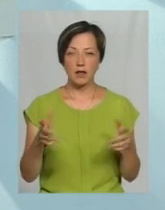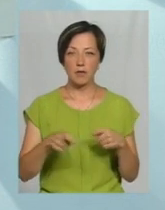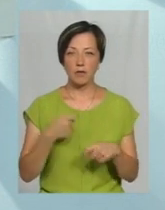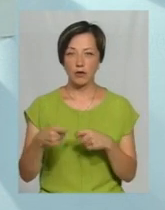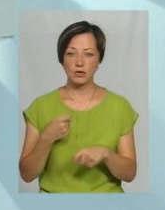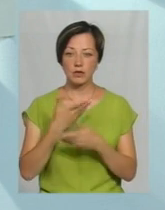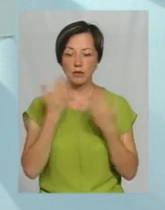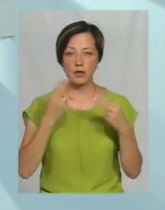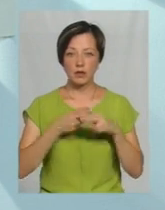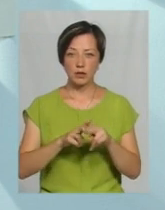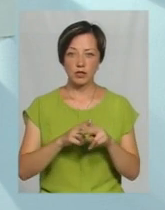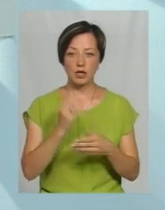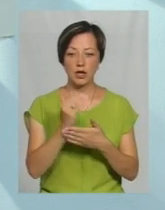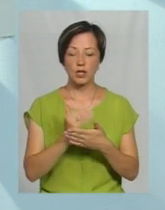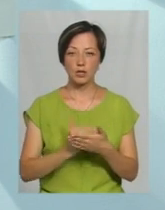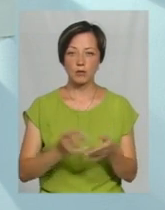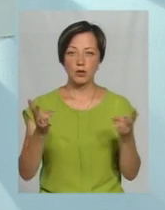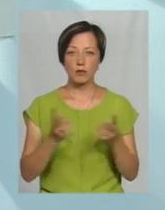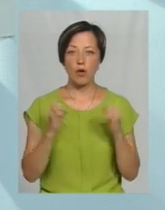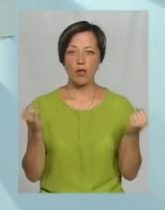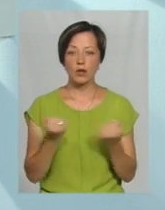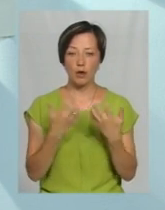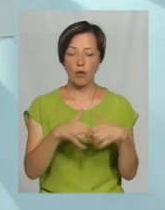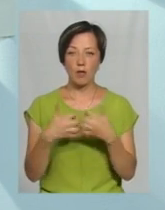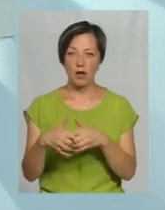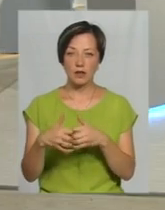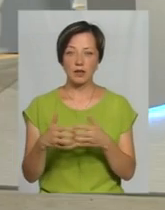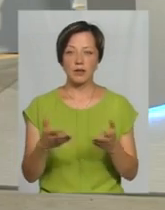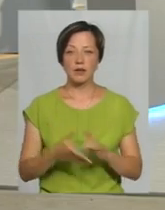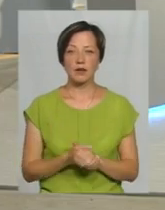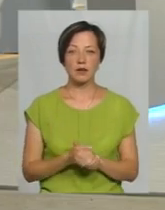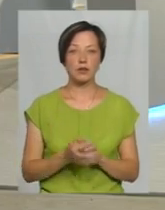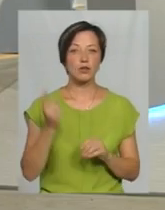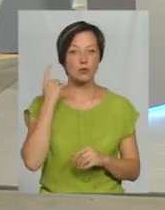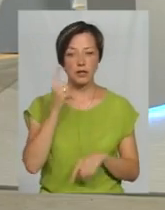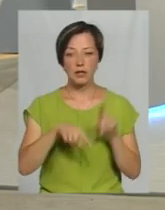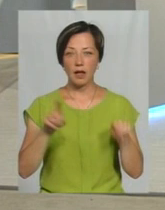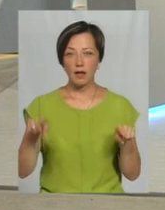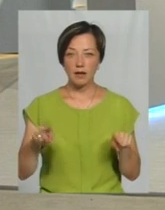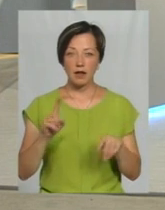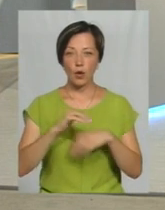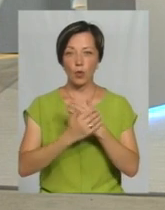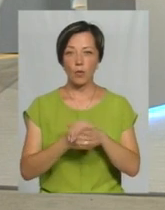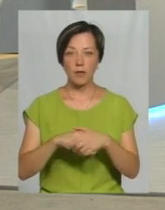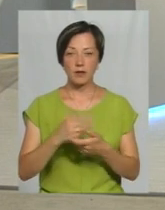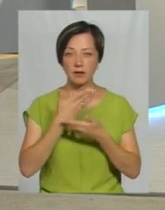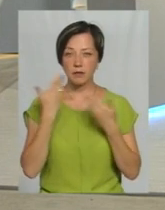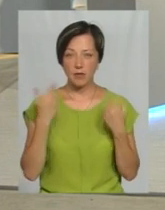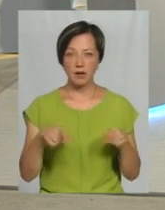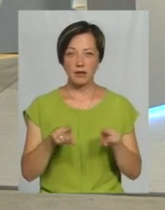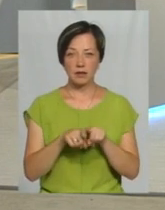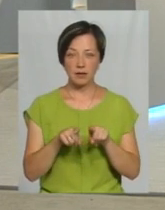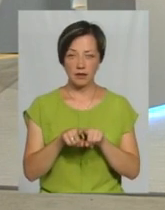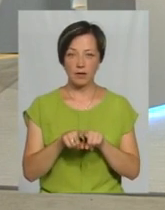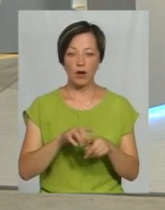технологічних режимів, що потребує холодильного обладнання. Ну, от ми чули, деяких навіть рукомийників немає, так, що теж...